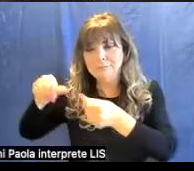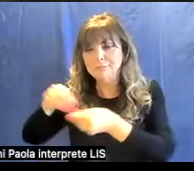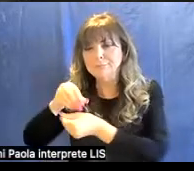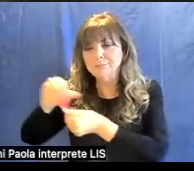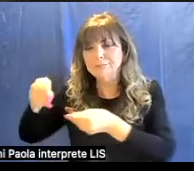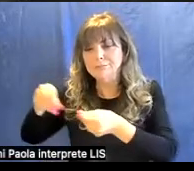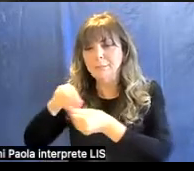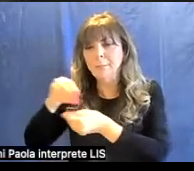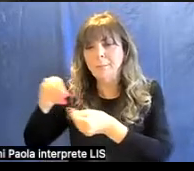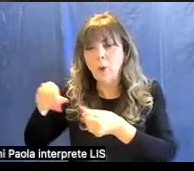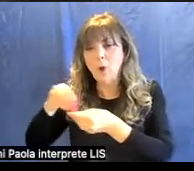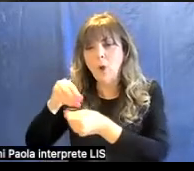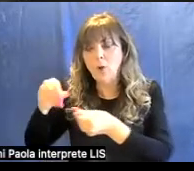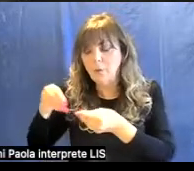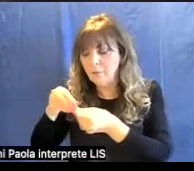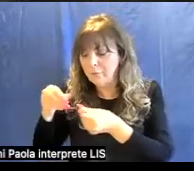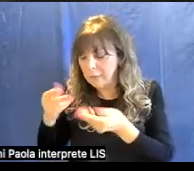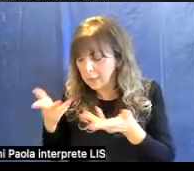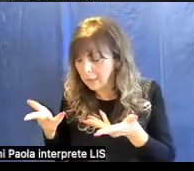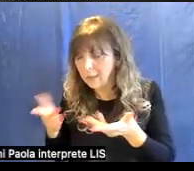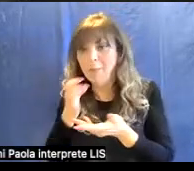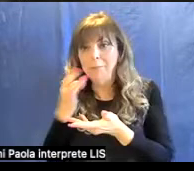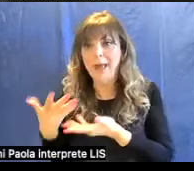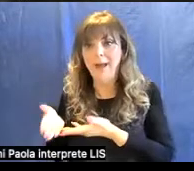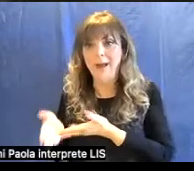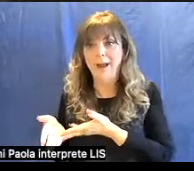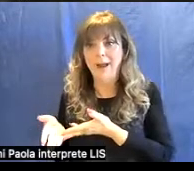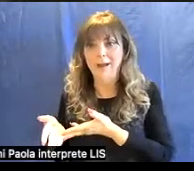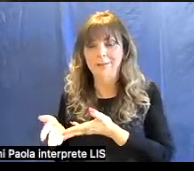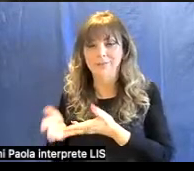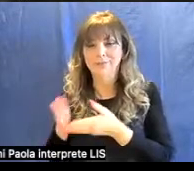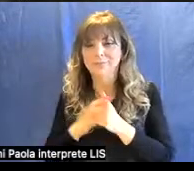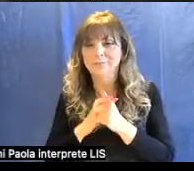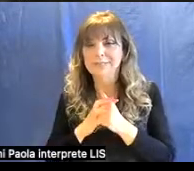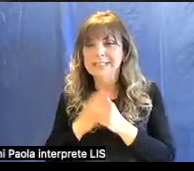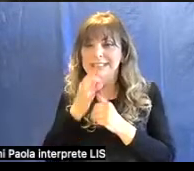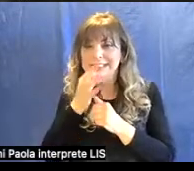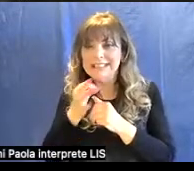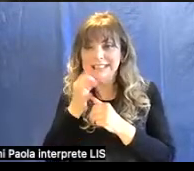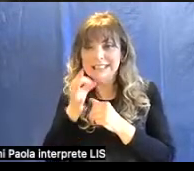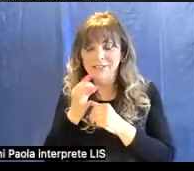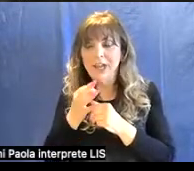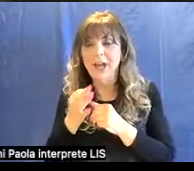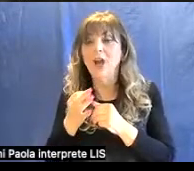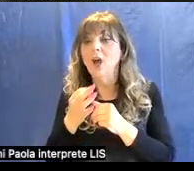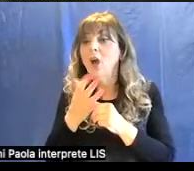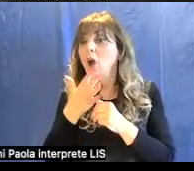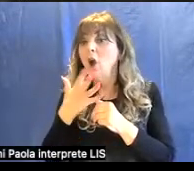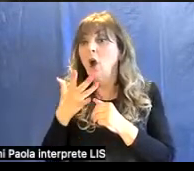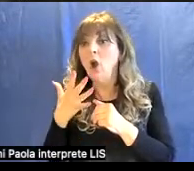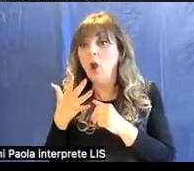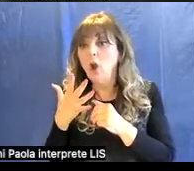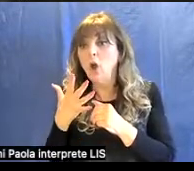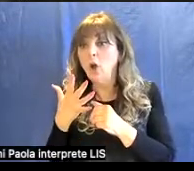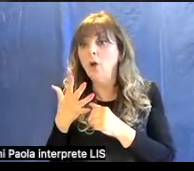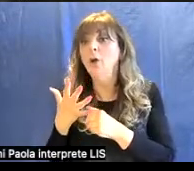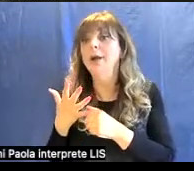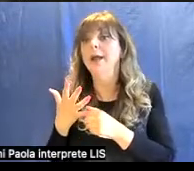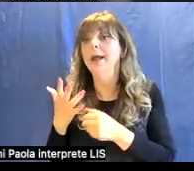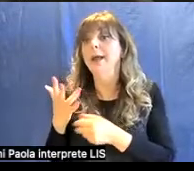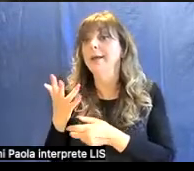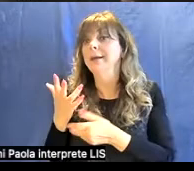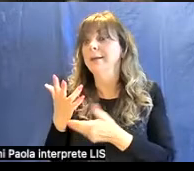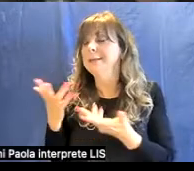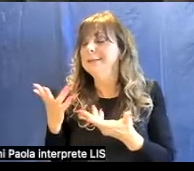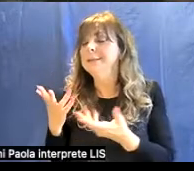polvere del minerale è bianca. Quindi vuol dire che il colore è dato da un qualcosa che